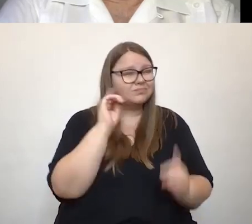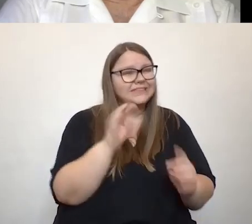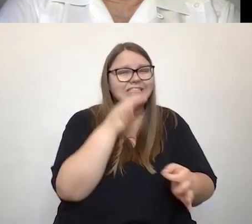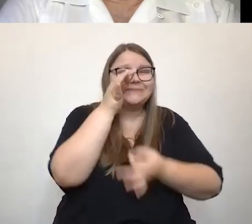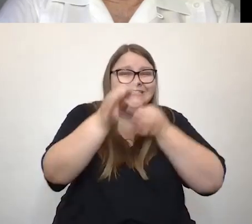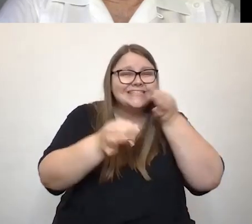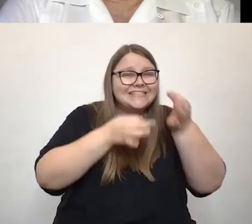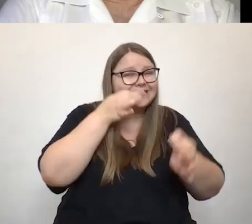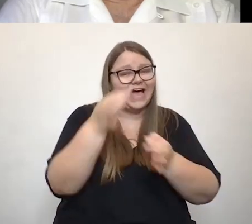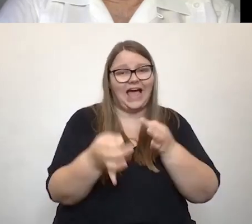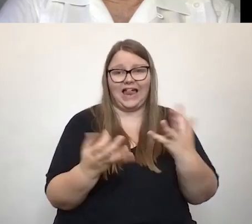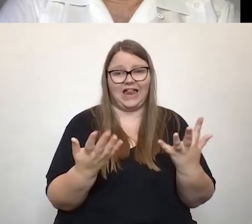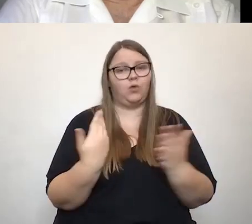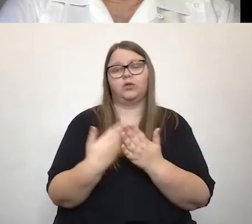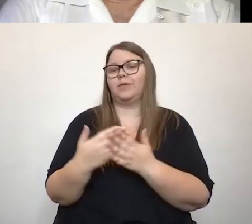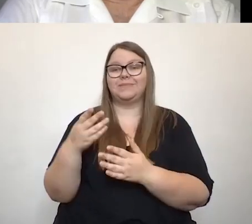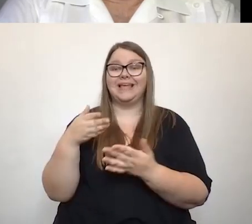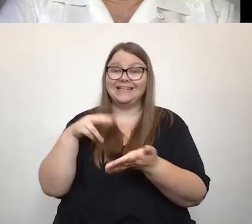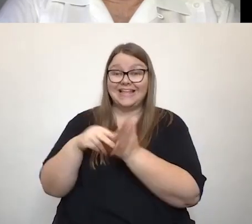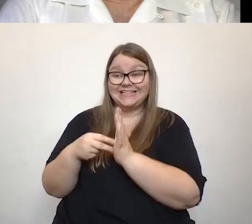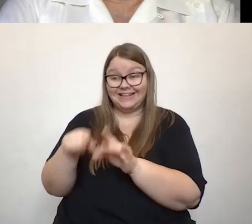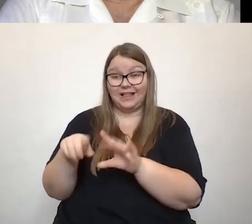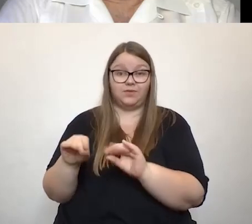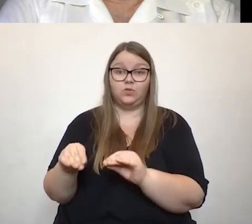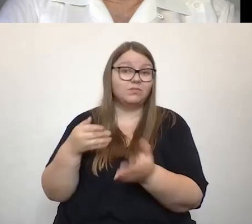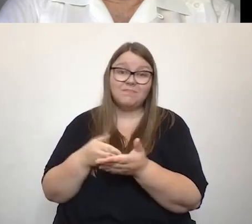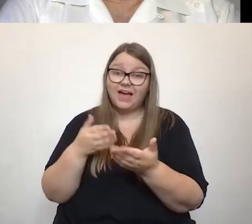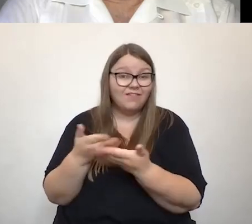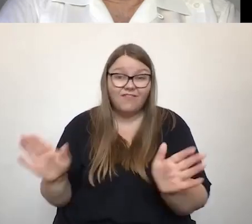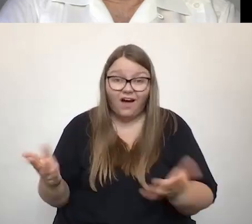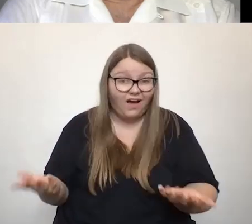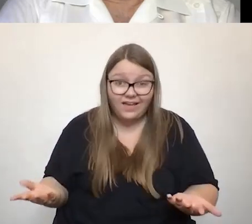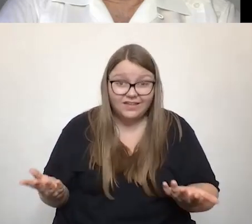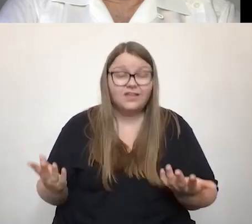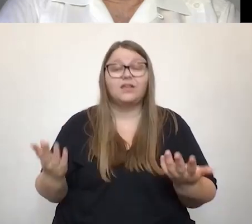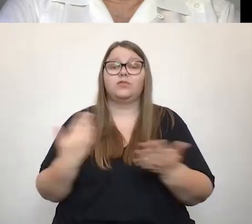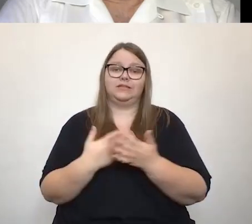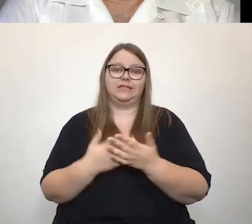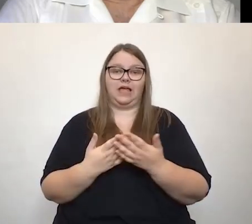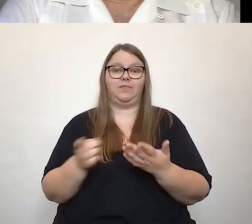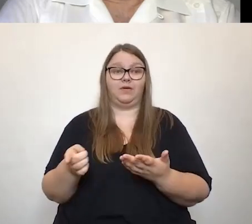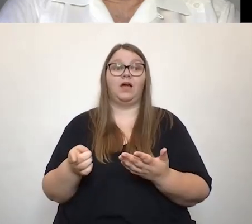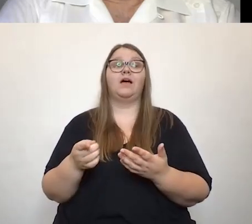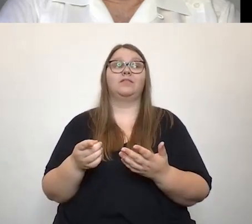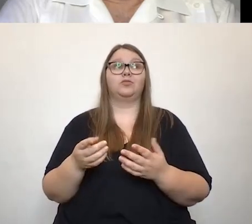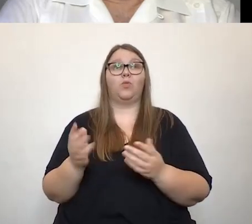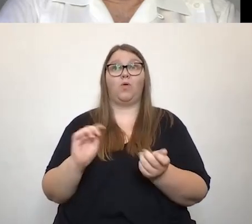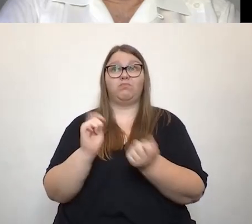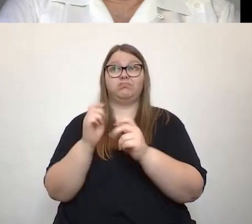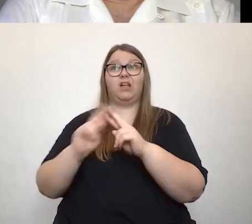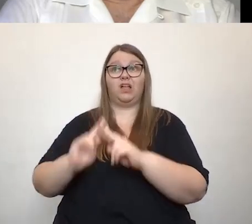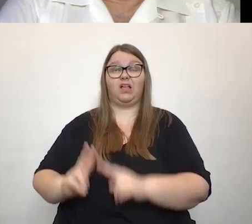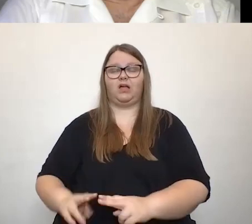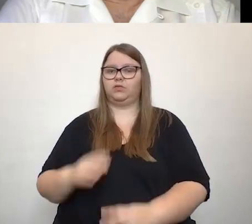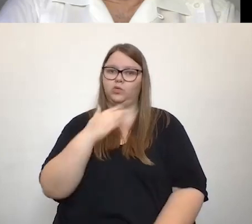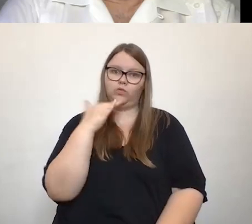vielleicht ihre Technik auch nicht barrierefrei ist, die sie nutzen und deswegen eben auch der Umrüstungsaufwand so hoch wäre. Es